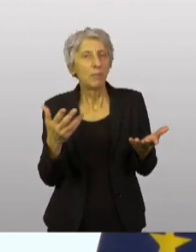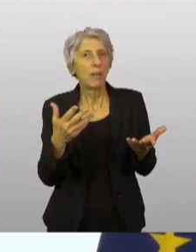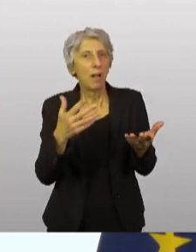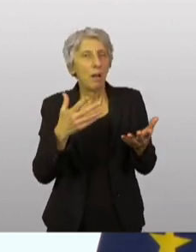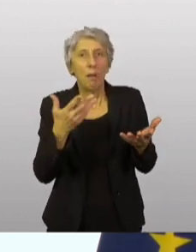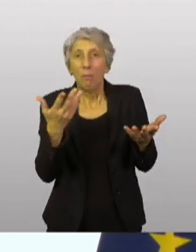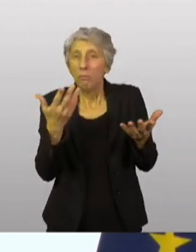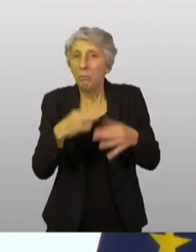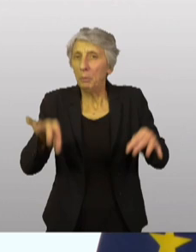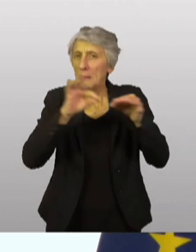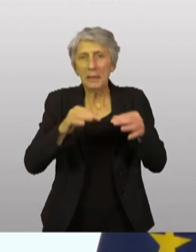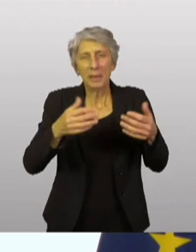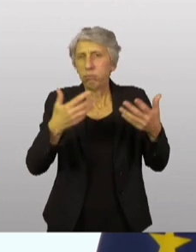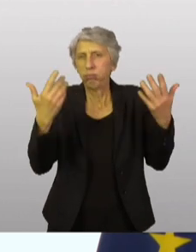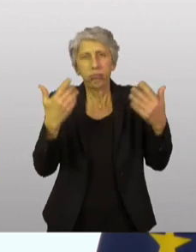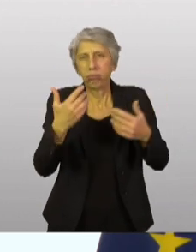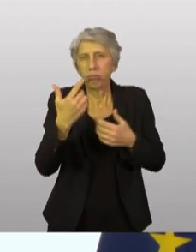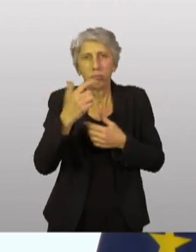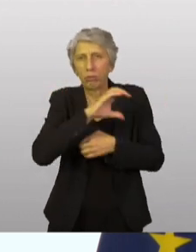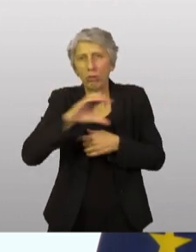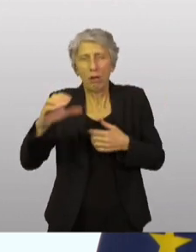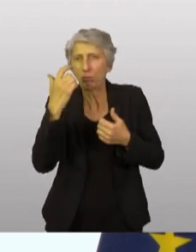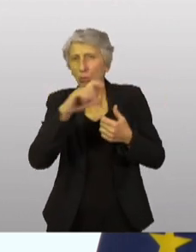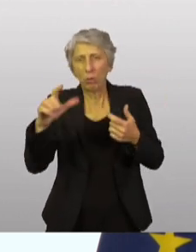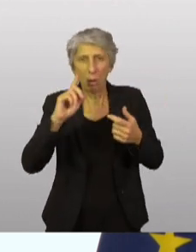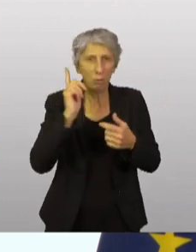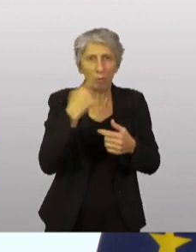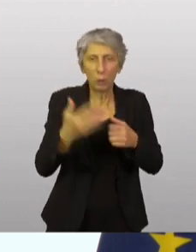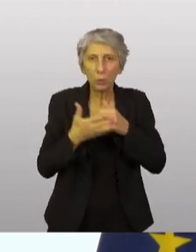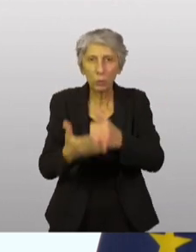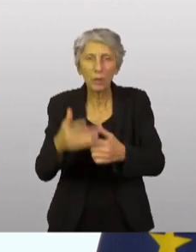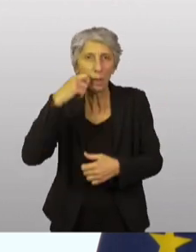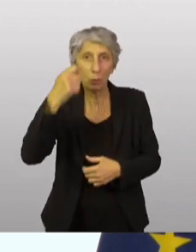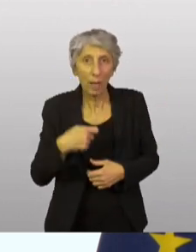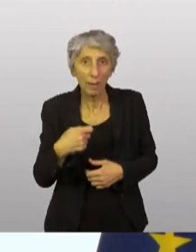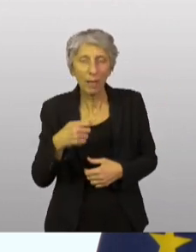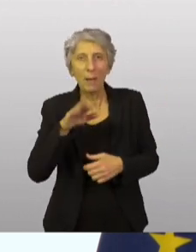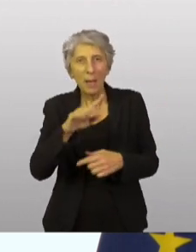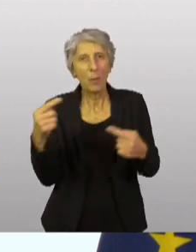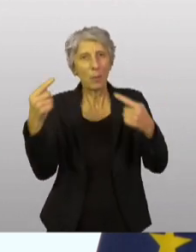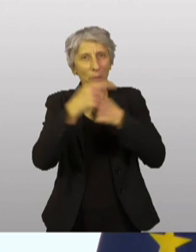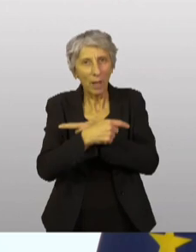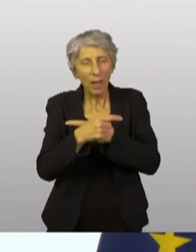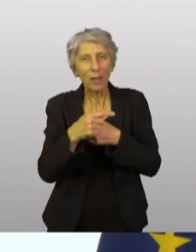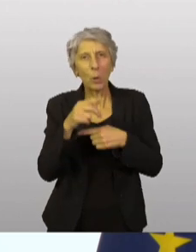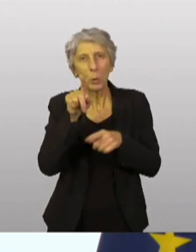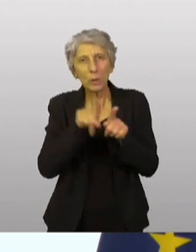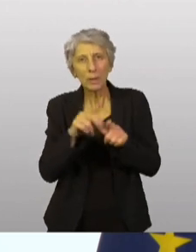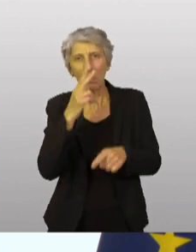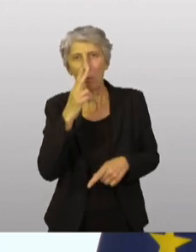centaines de pays qui soutiennent l'Ukraine. Et au contraire, nous voyons aussi